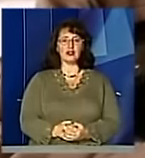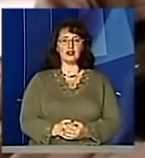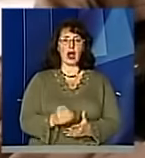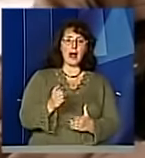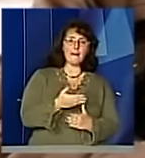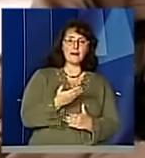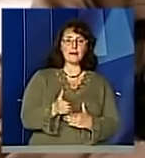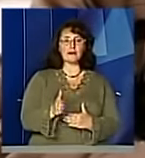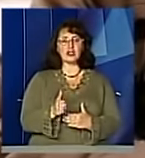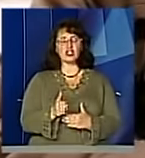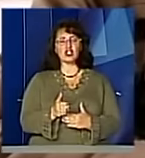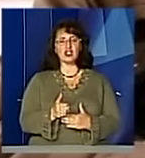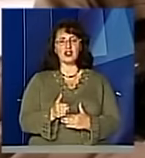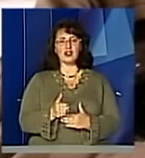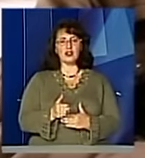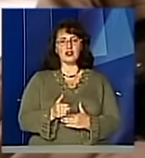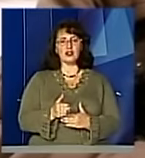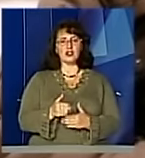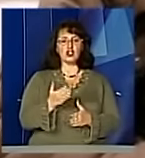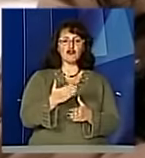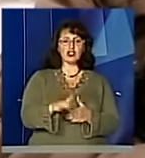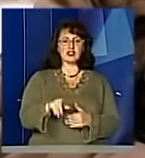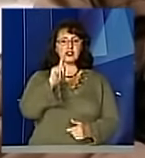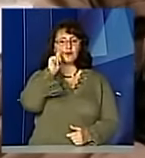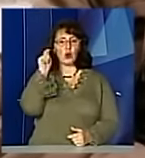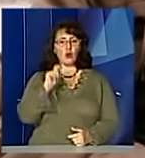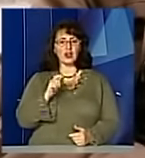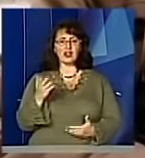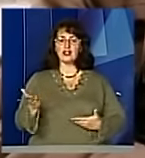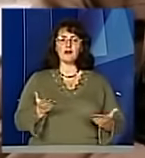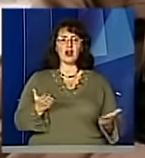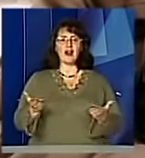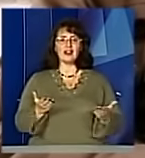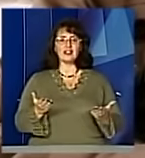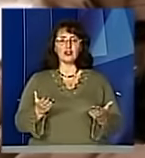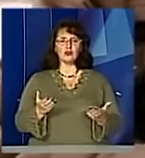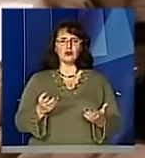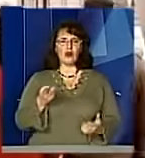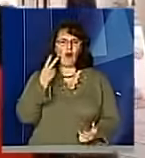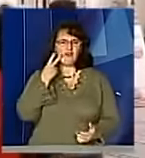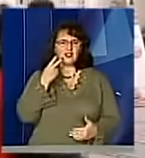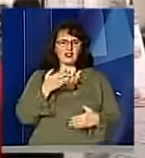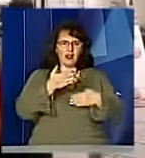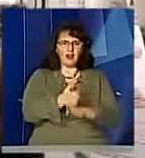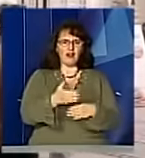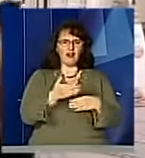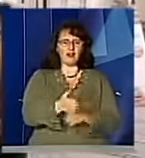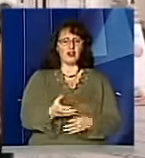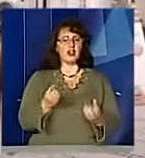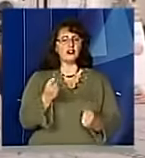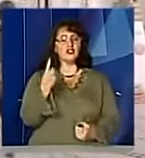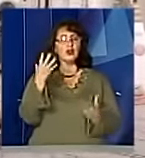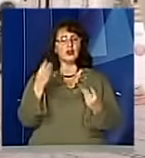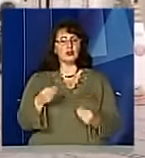між частинами України, яку постійно ділили навпіл. Ще один день на Львівщині